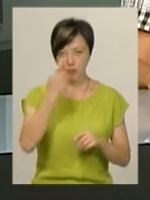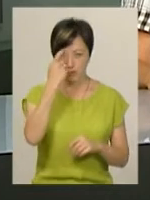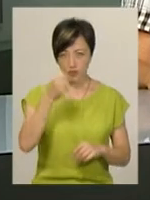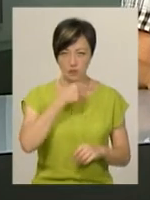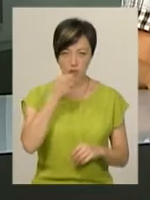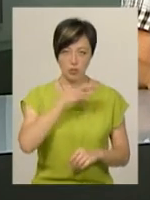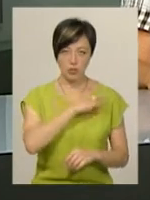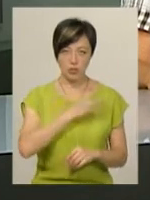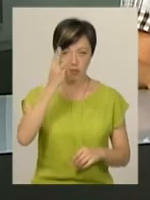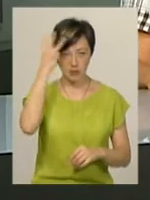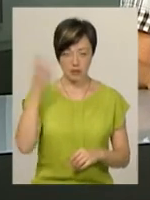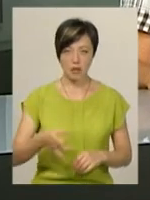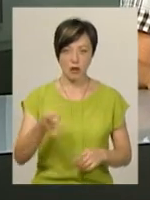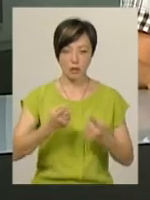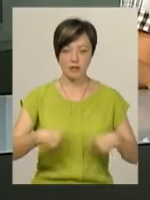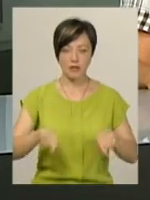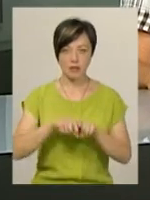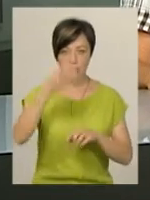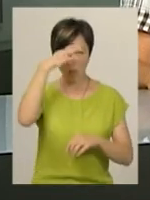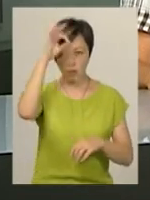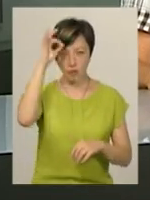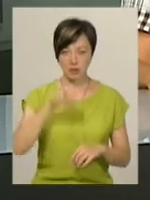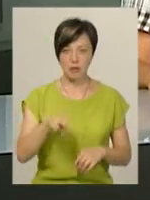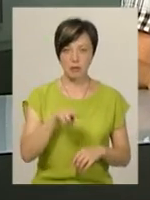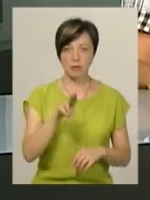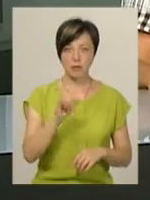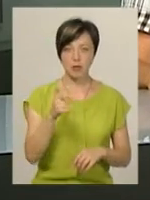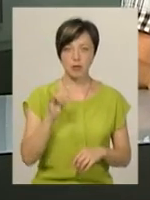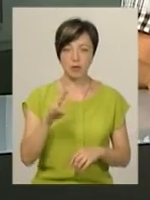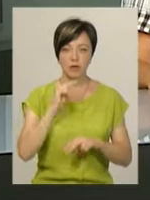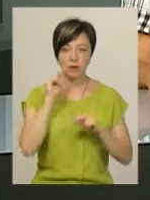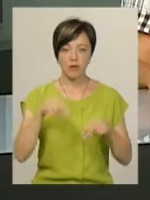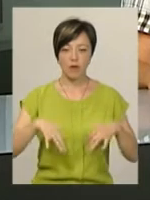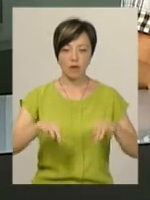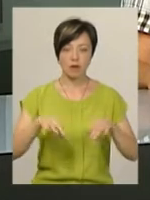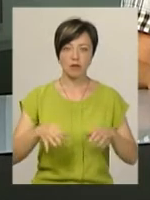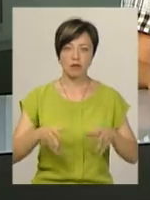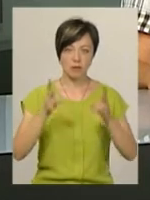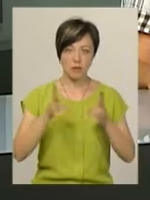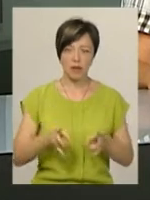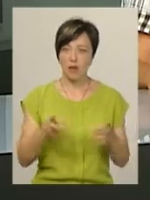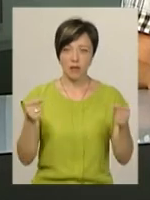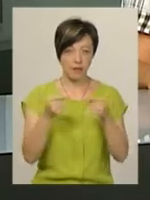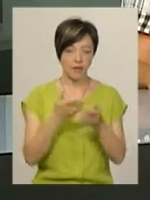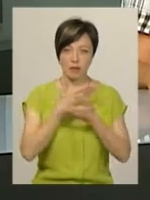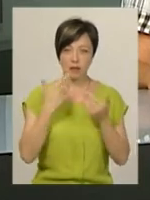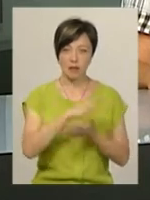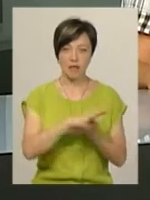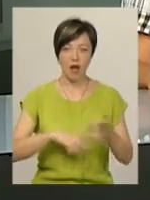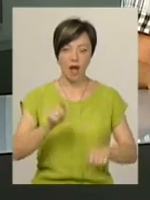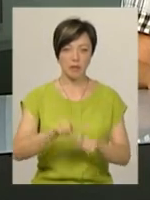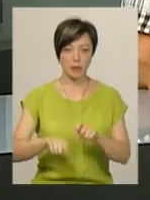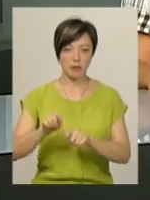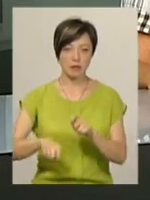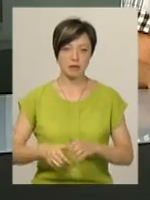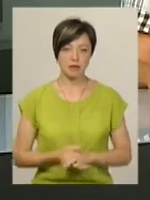старший слідчий Хмельницького районного відділення поліції Денис Пігун, винуватця дорожньо-транспортної пригоди наразі не встановлено. Триває експертиза.